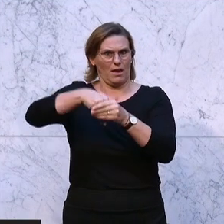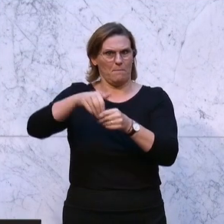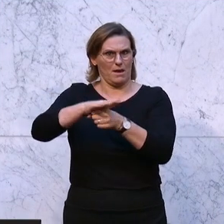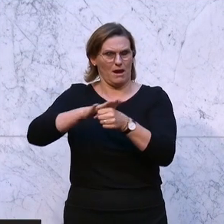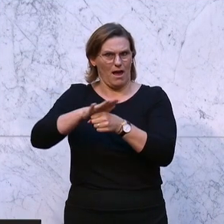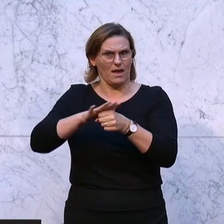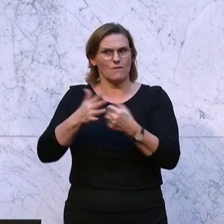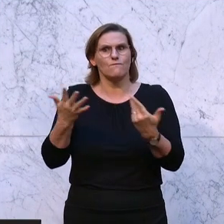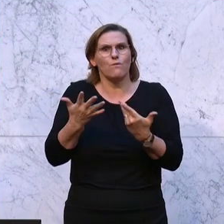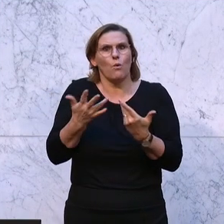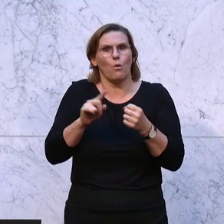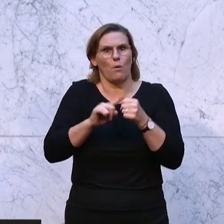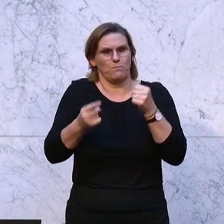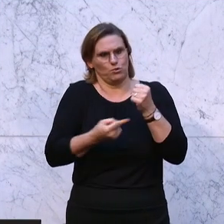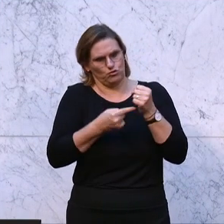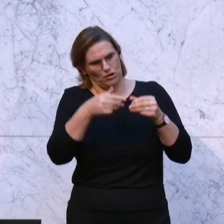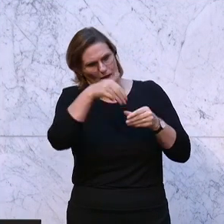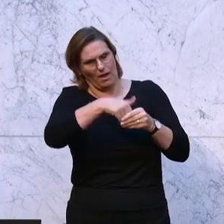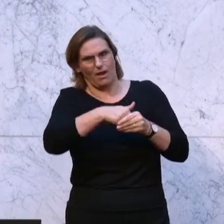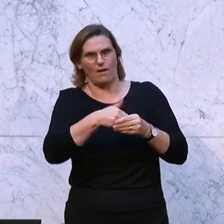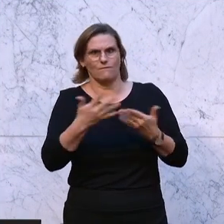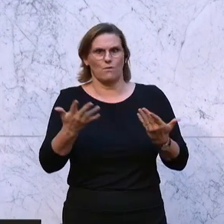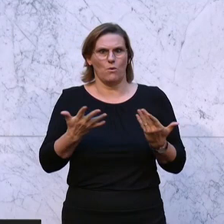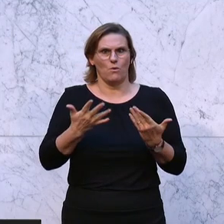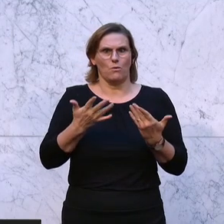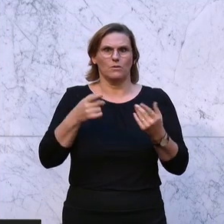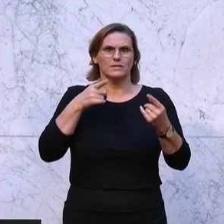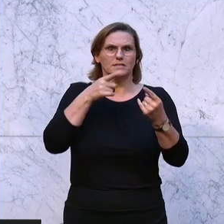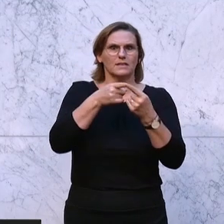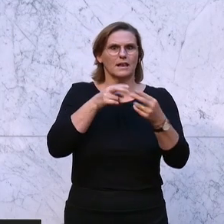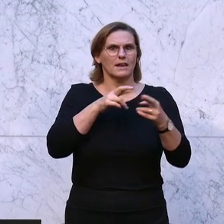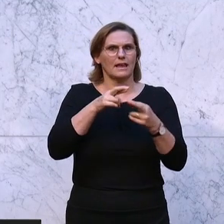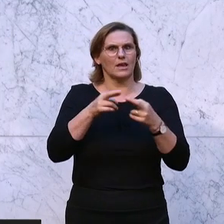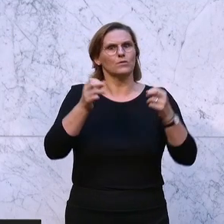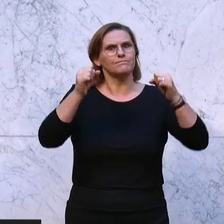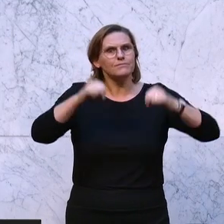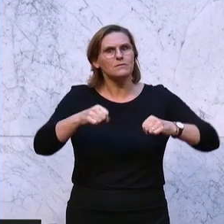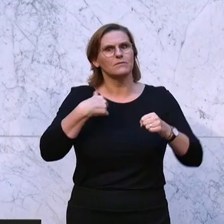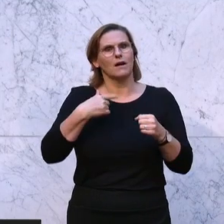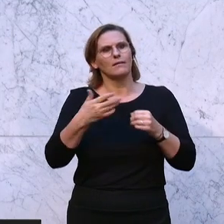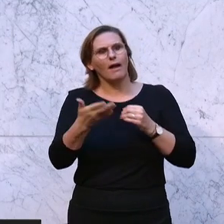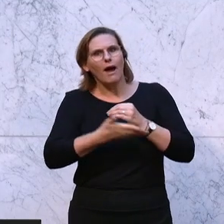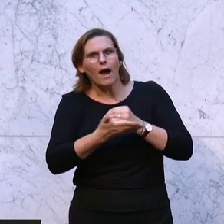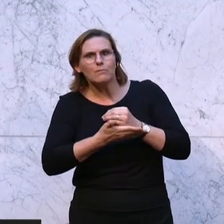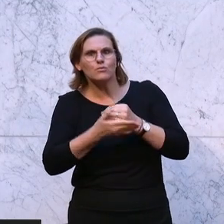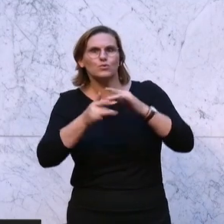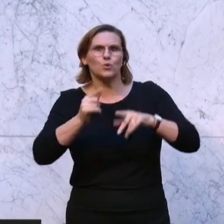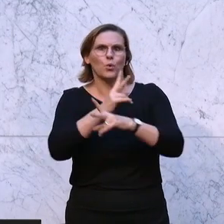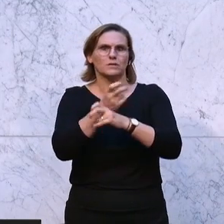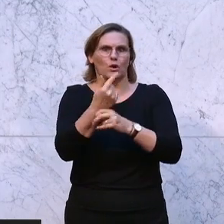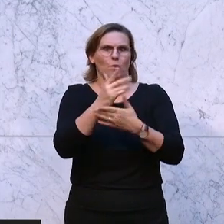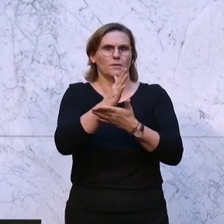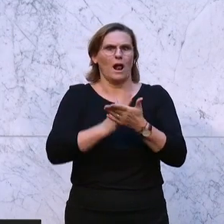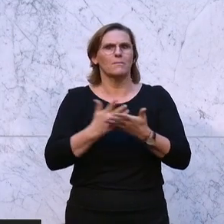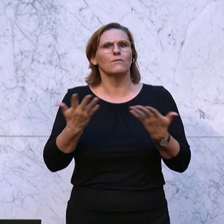finden wir in diesem Budget ihr Ziel des Regierungsübereinkommens, die Armut in Österreich zu halbieren? Wo finden